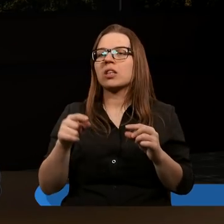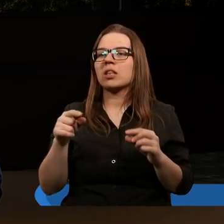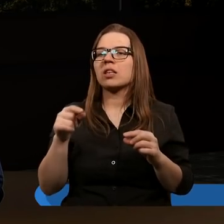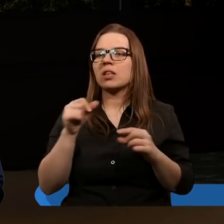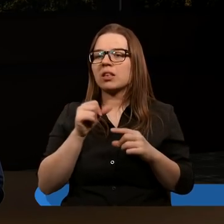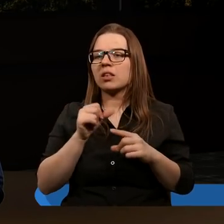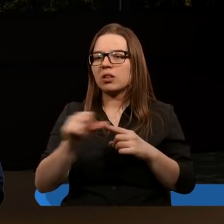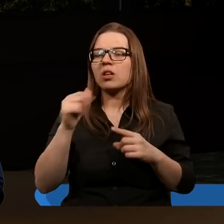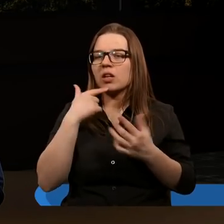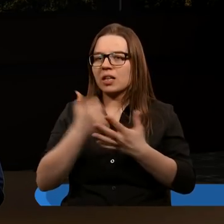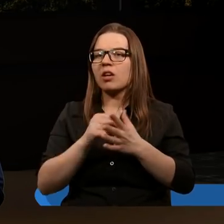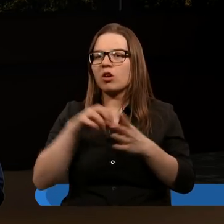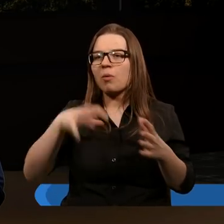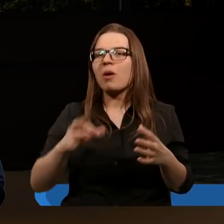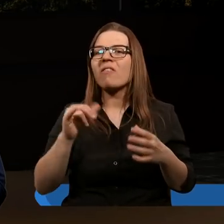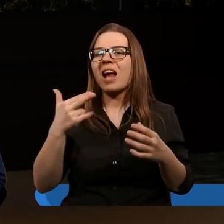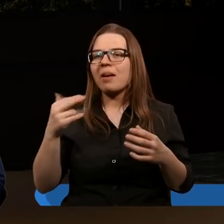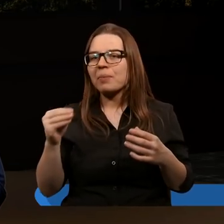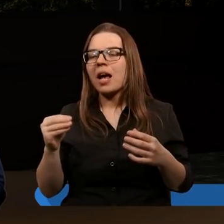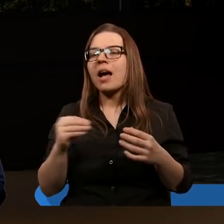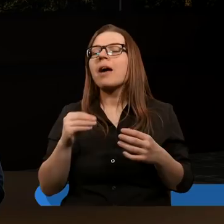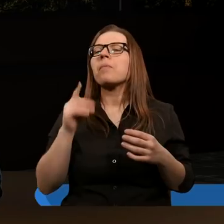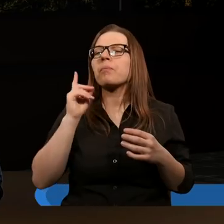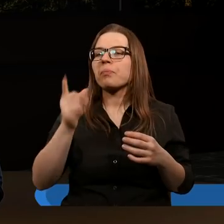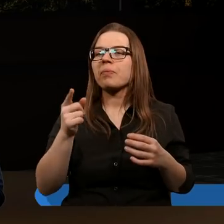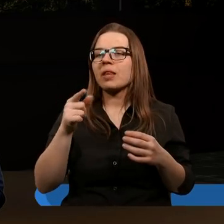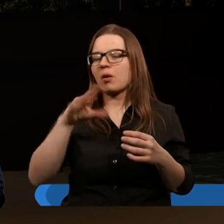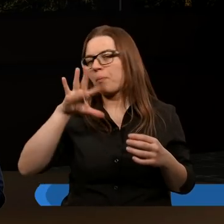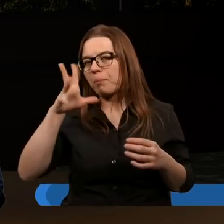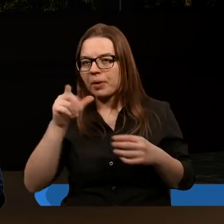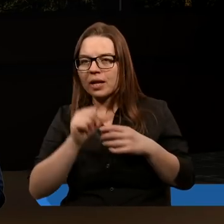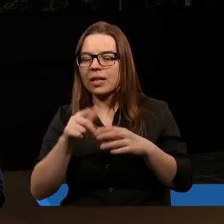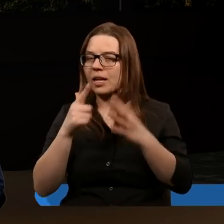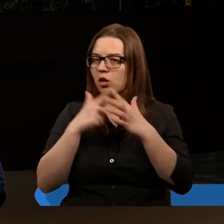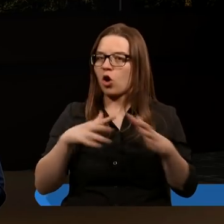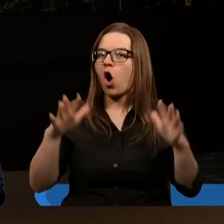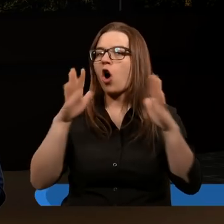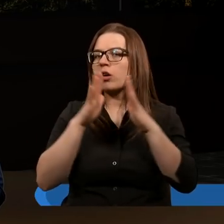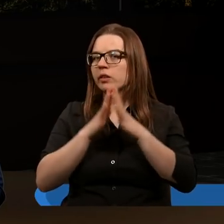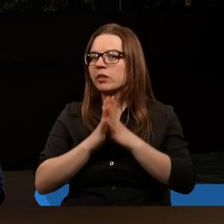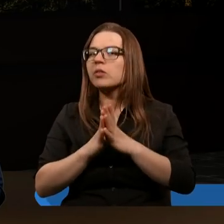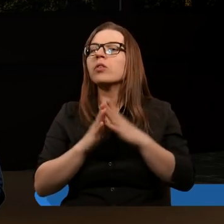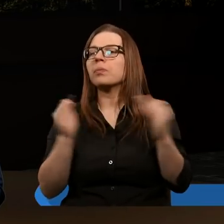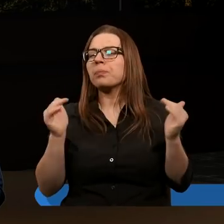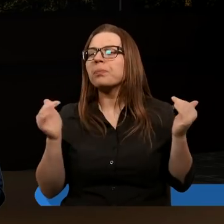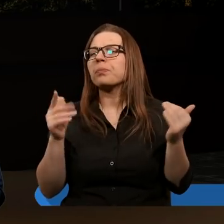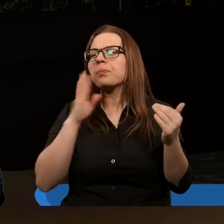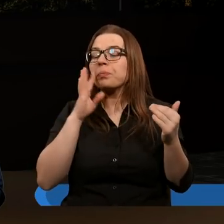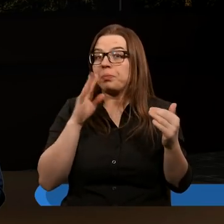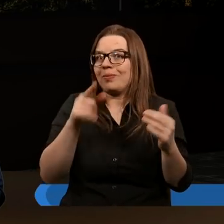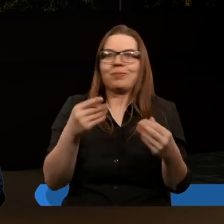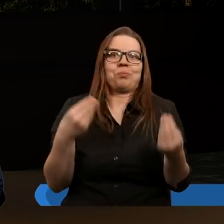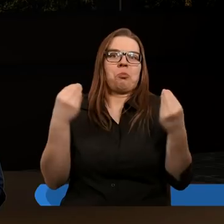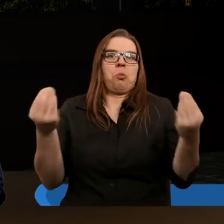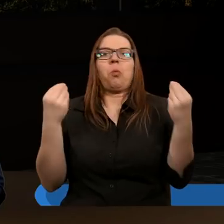z listem do zboru w Smyrnie, to tak naprawdę to jest piękny kościół. My możemy tylko pozazdrościć